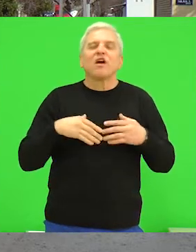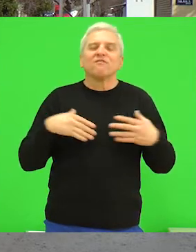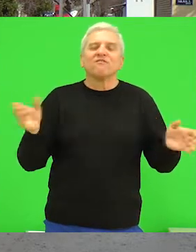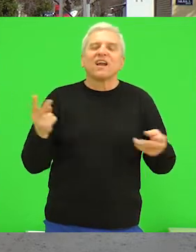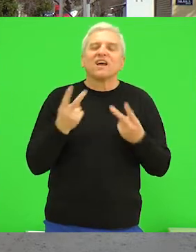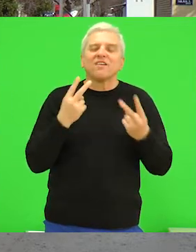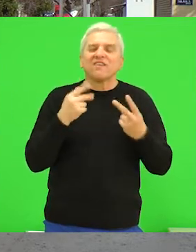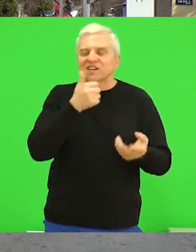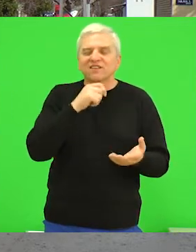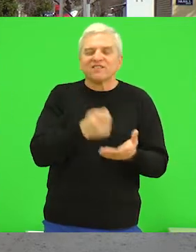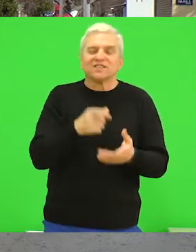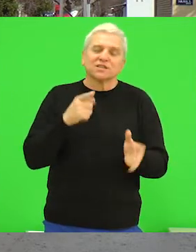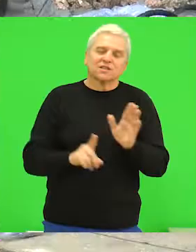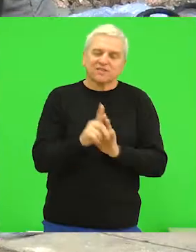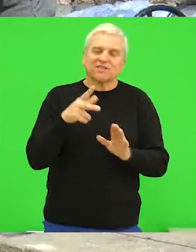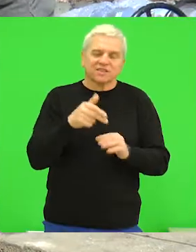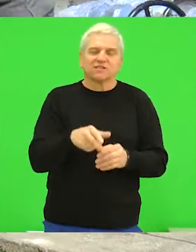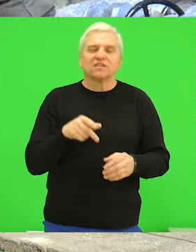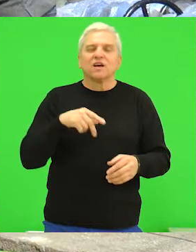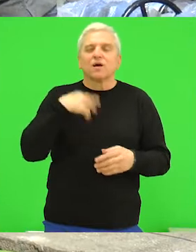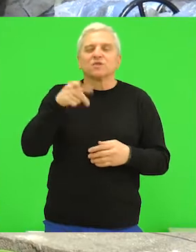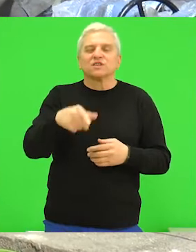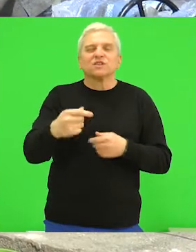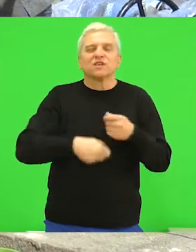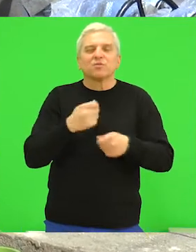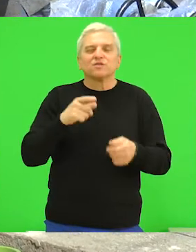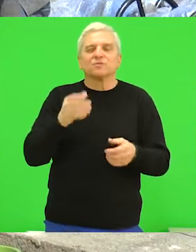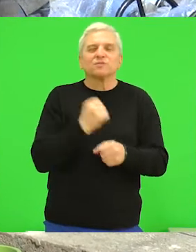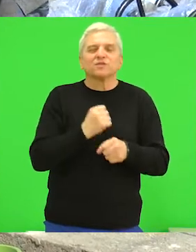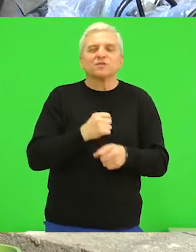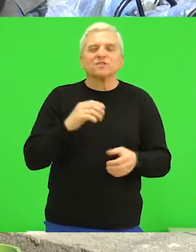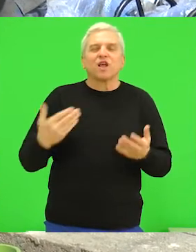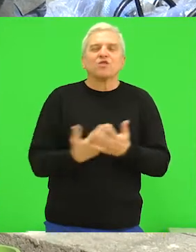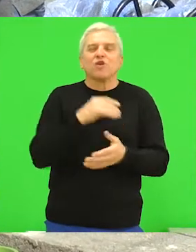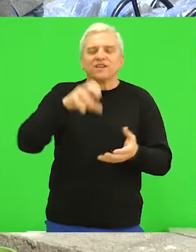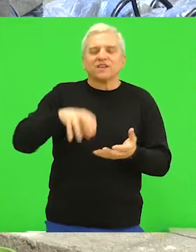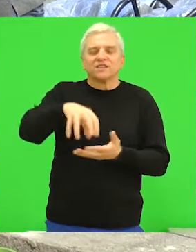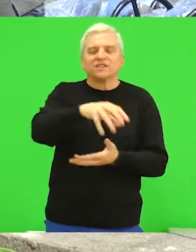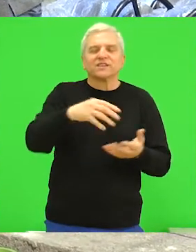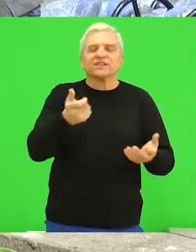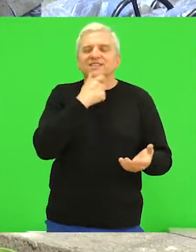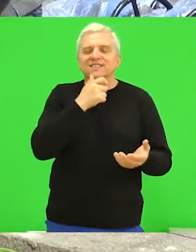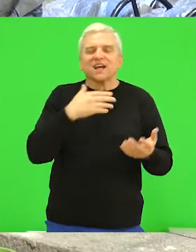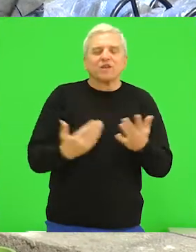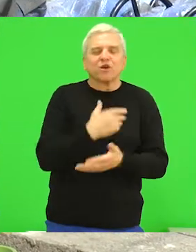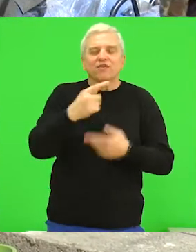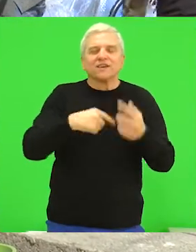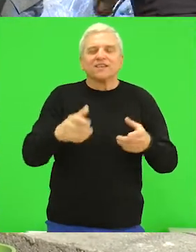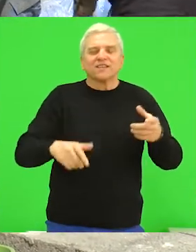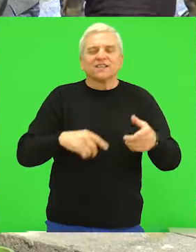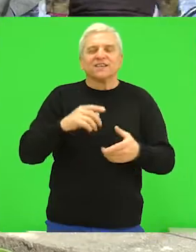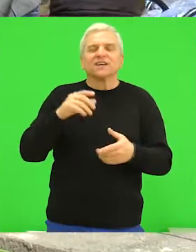važna investicija i realizovala. Nakon ovih radova biće izvršena postavka novih i zamena dotrajalih